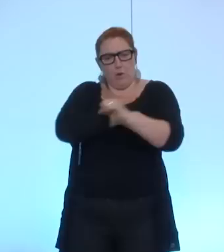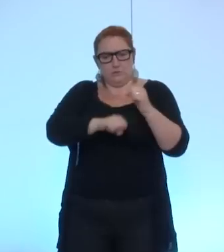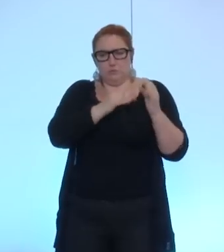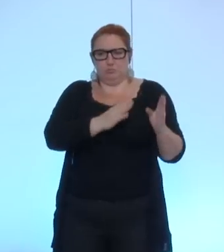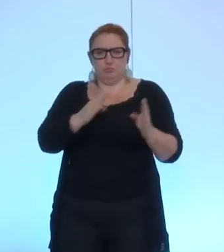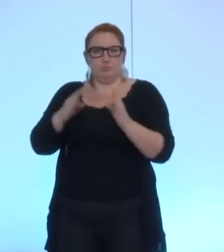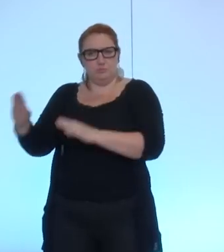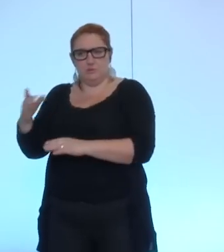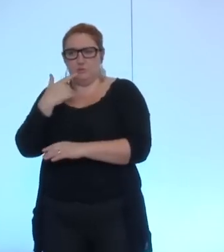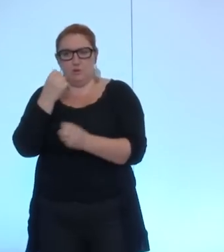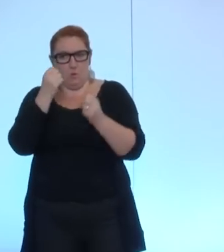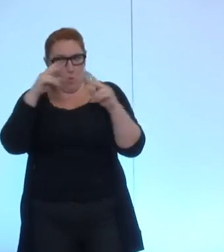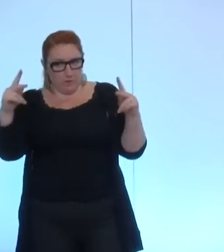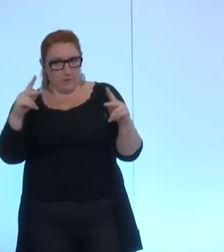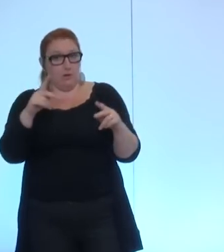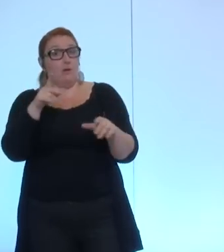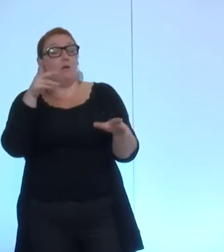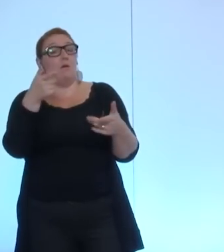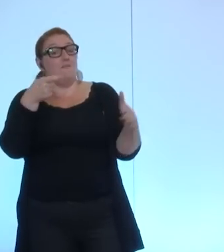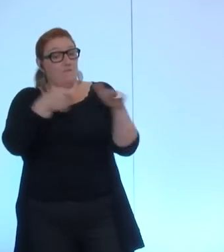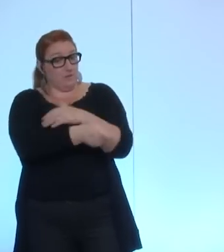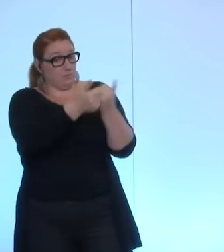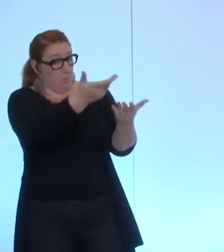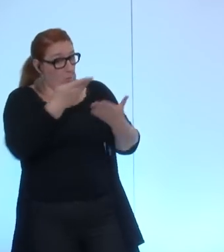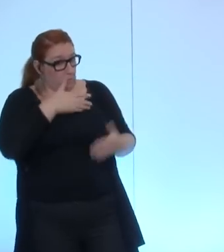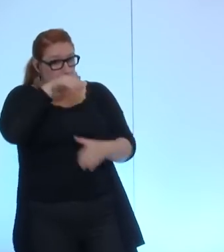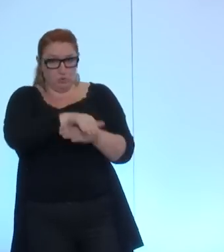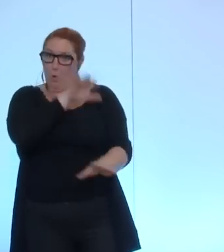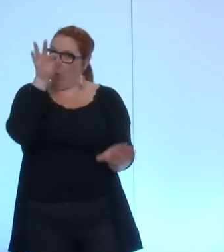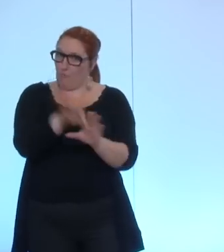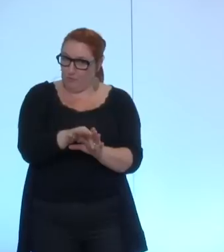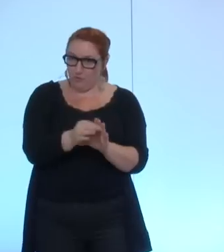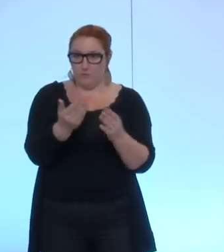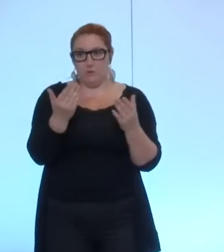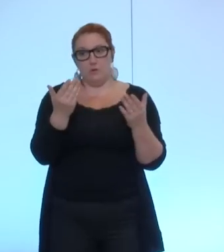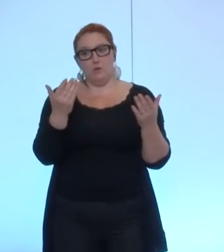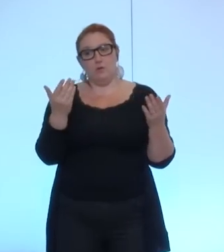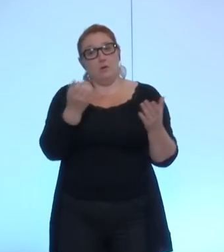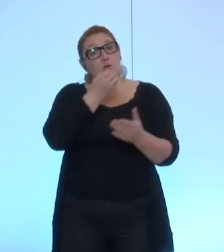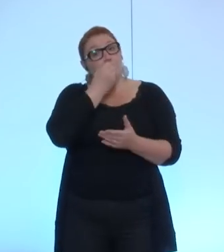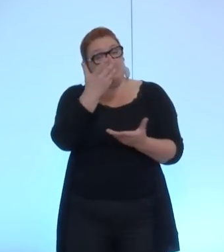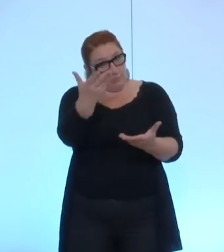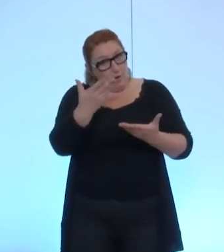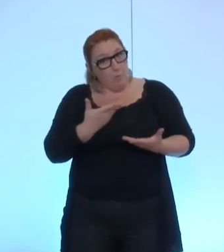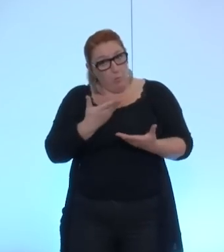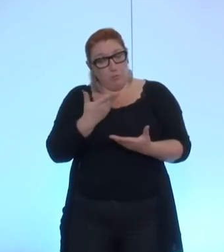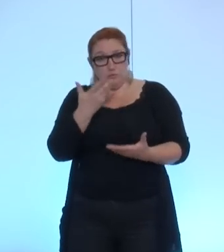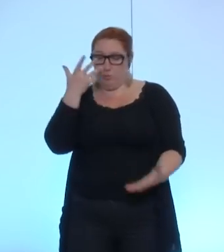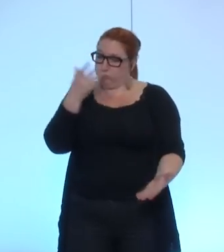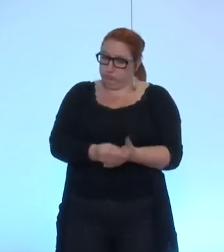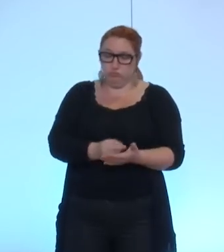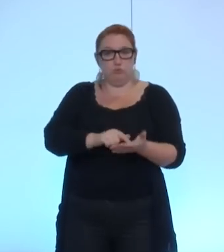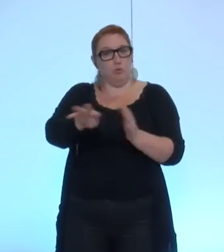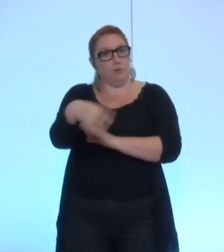nous voterons les financements que vous nous proposez ce soir et je pense que c'est bien que vous les proposiez que vous soldiez l'opération